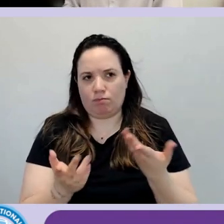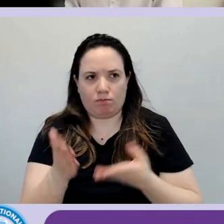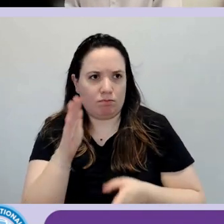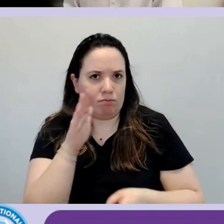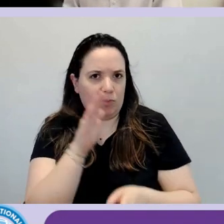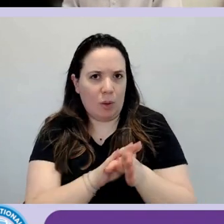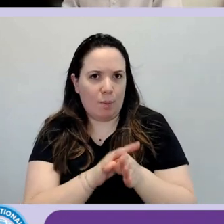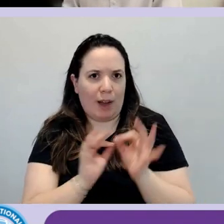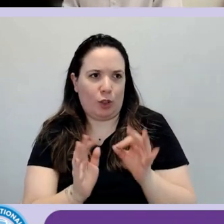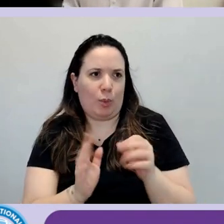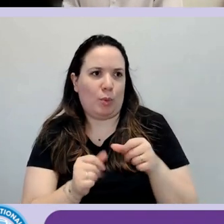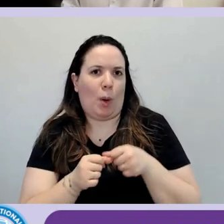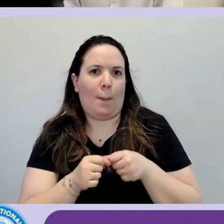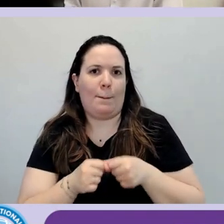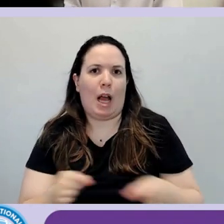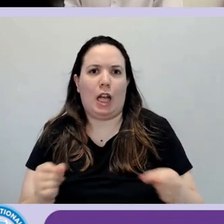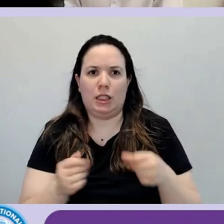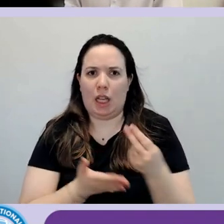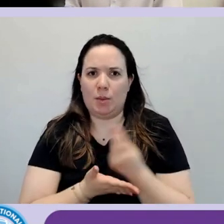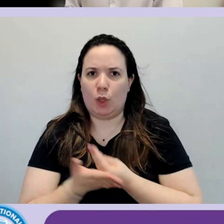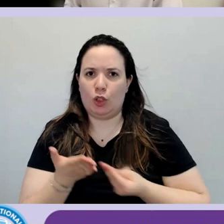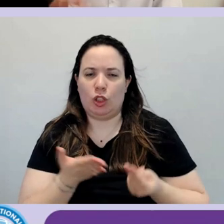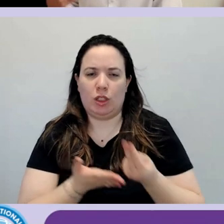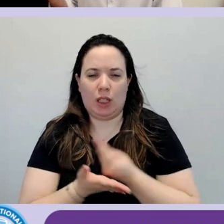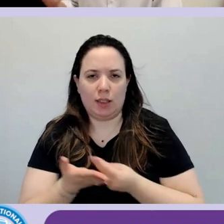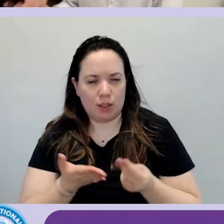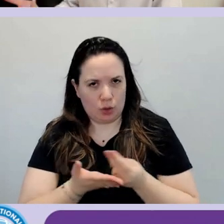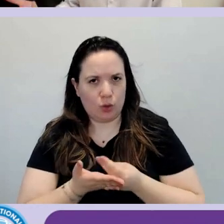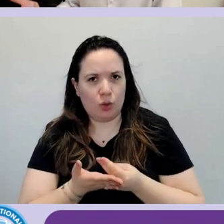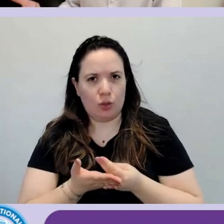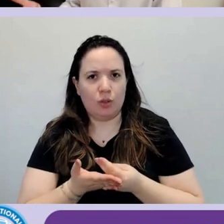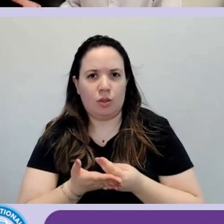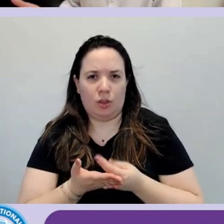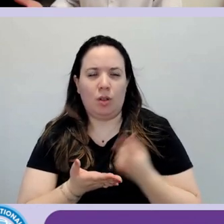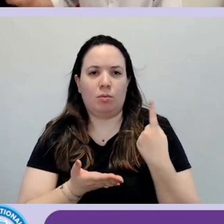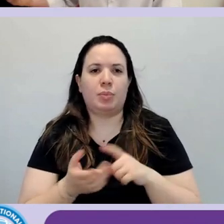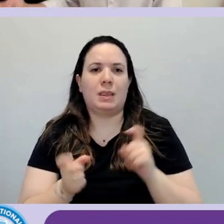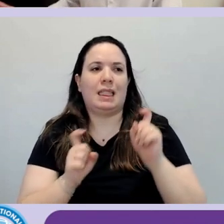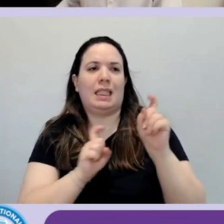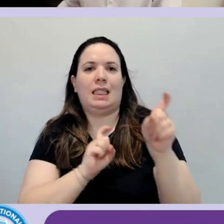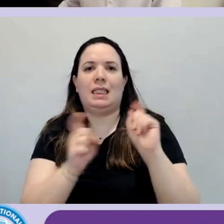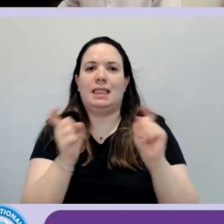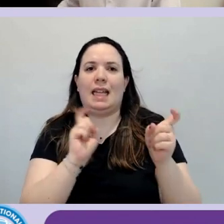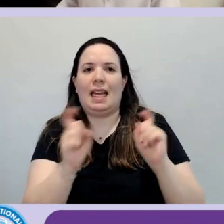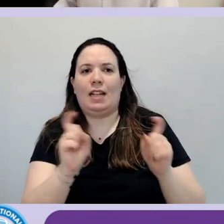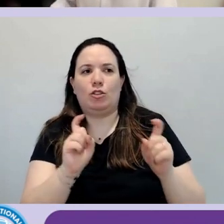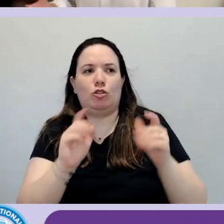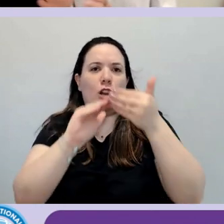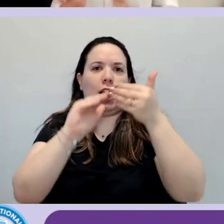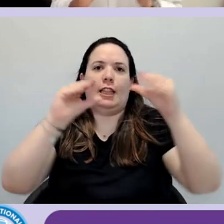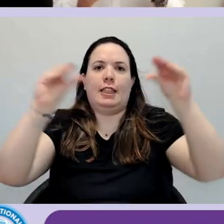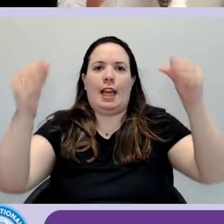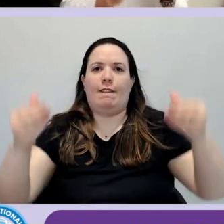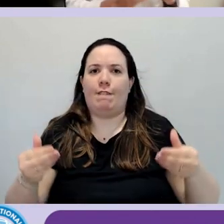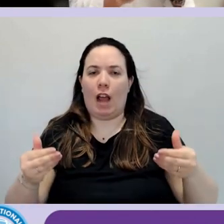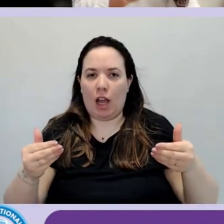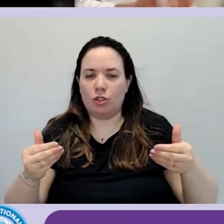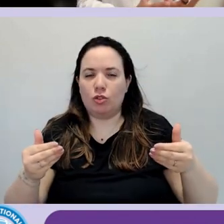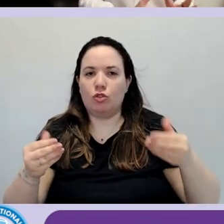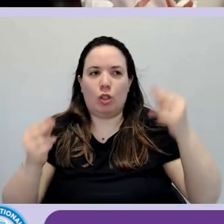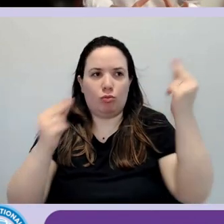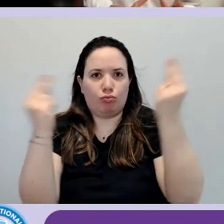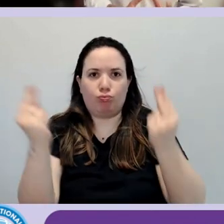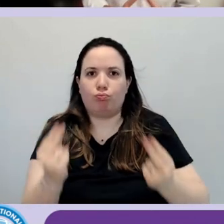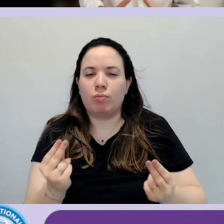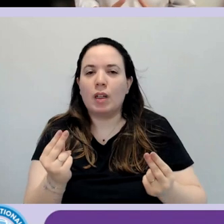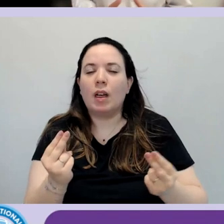di progettazione e progetto le interazioni e le interfacce. Solo che i principi di